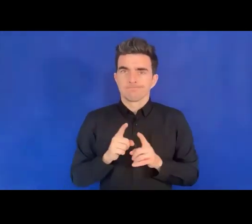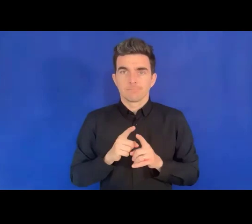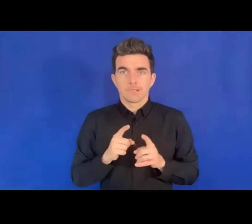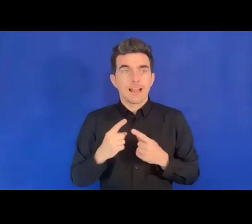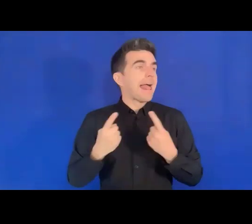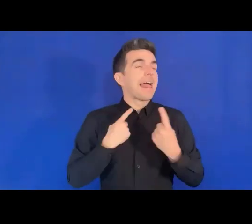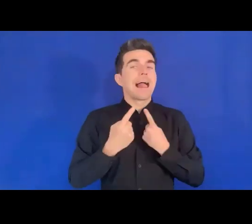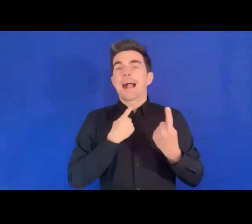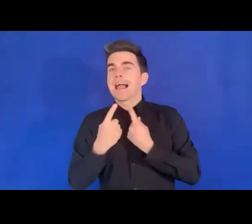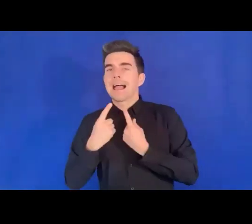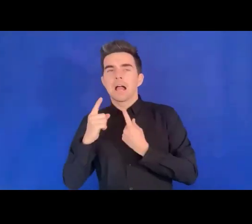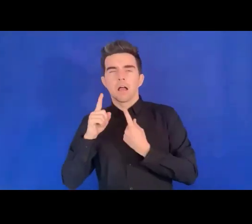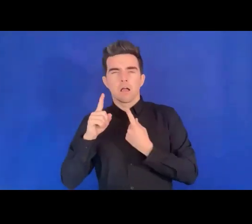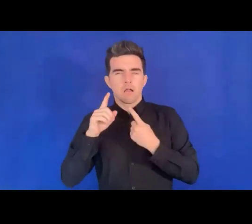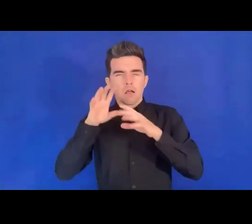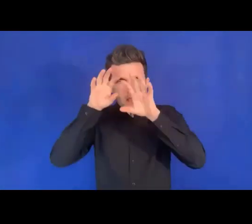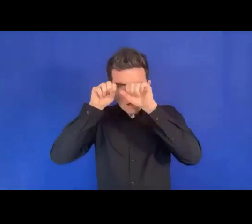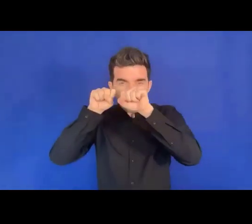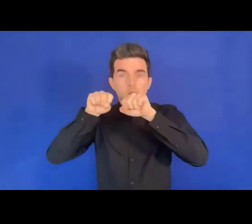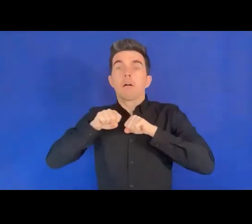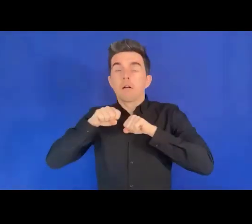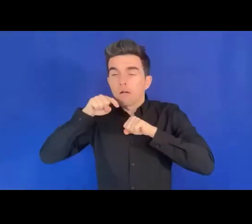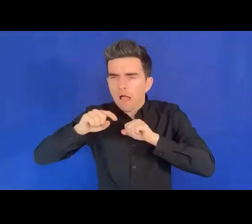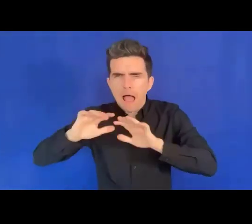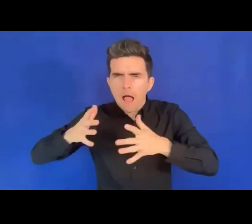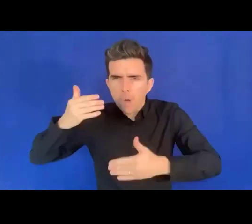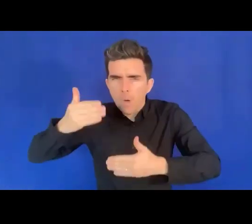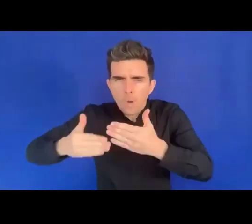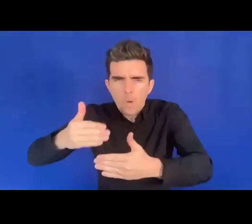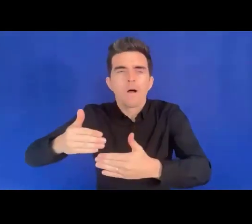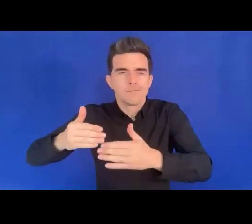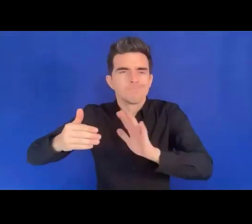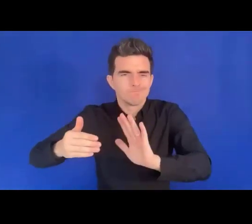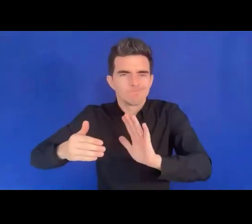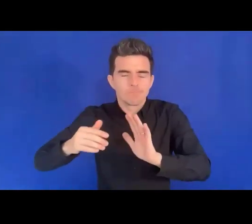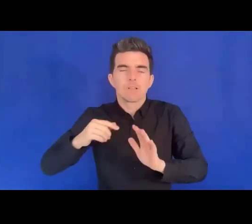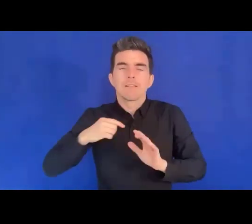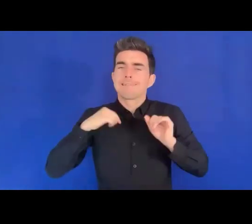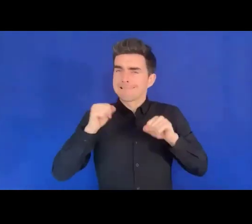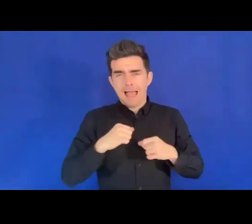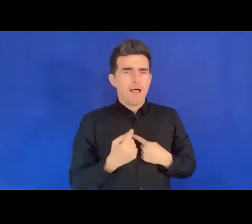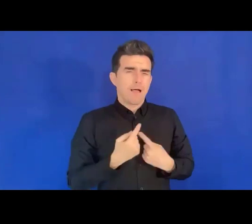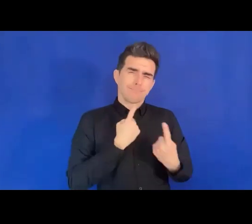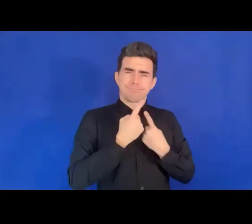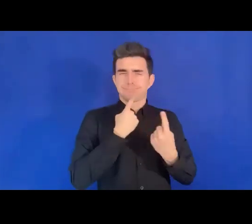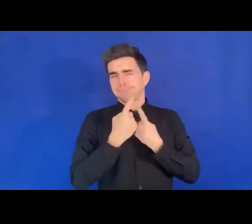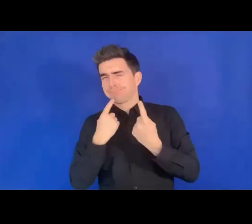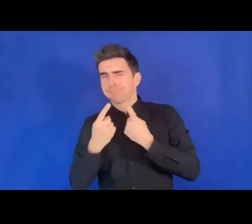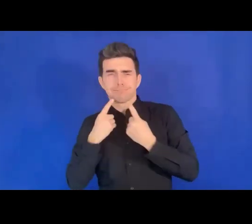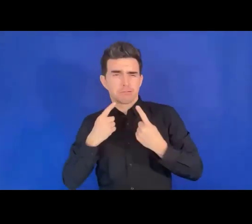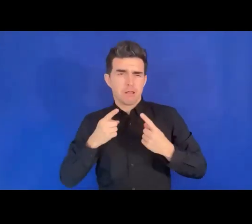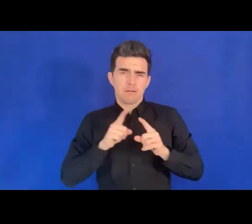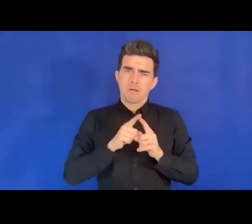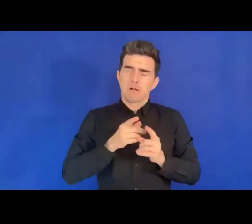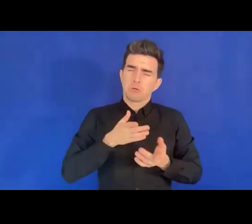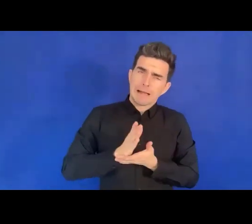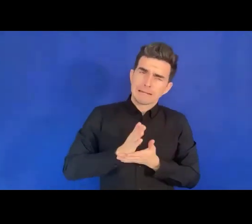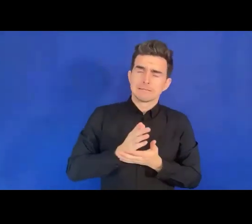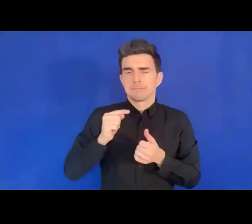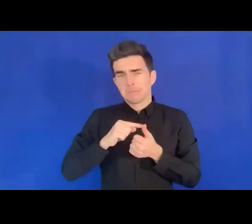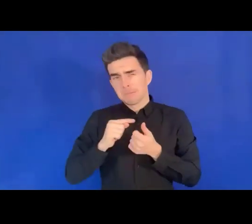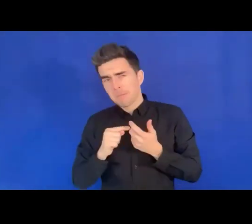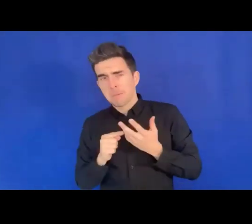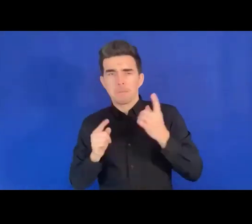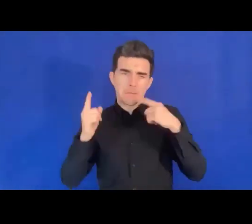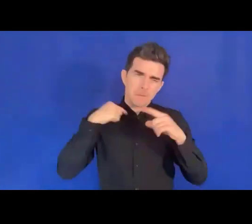et parler des choses, parler des droits, parler de certaines politiques à mettre en place. Mais la question qui se pose et qui reste et